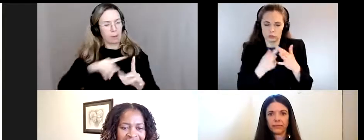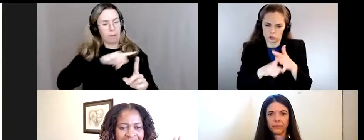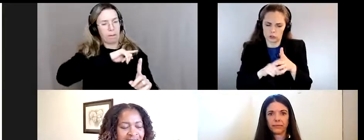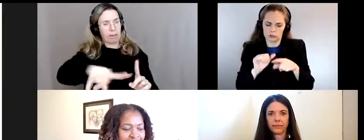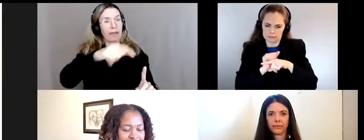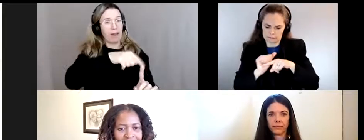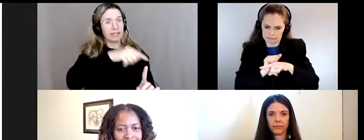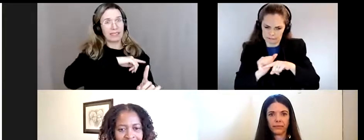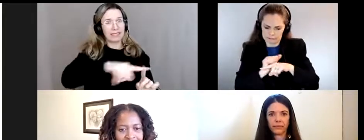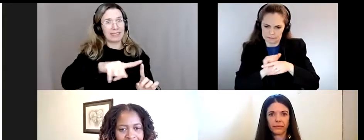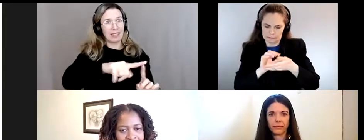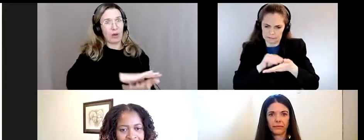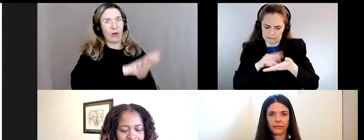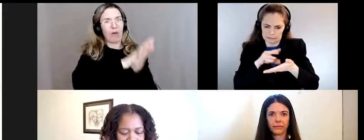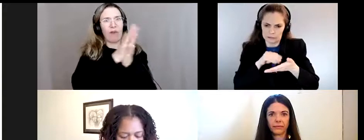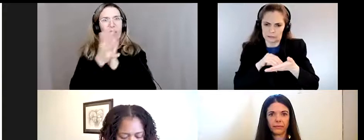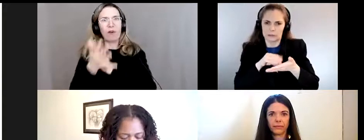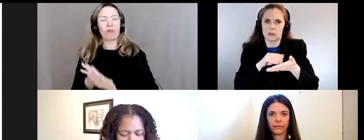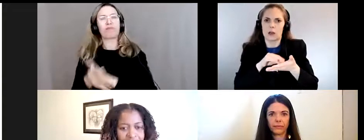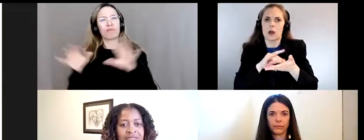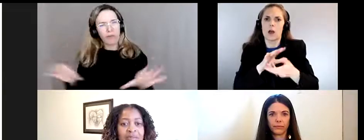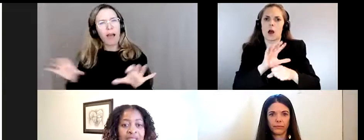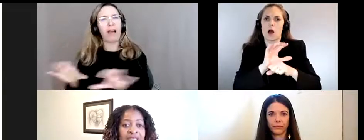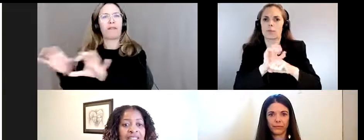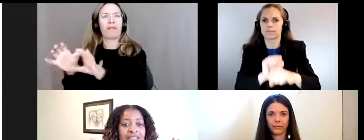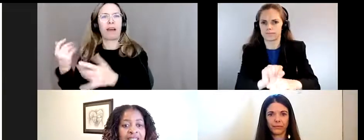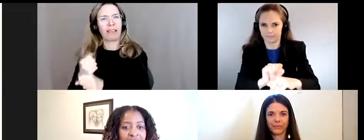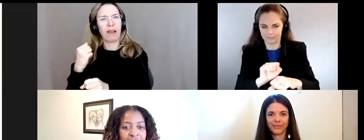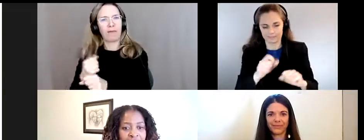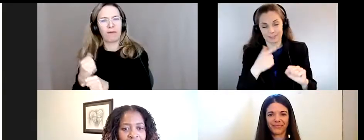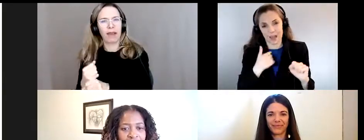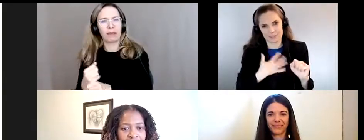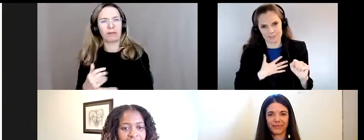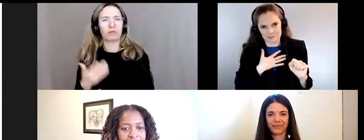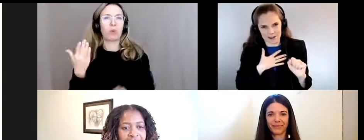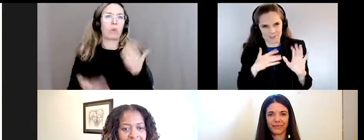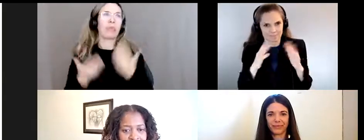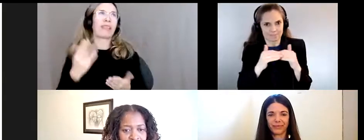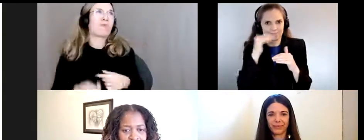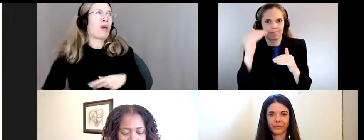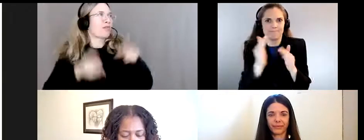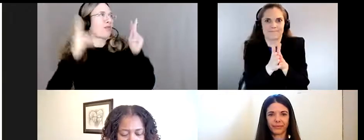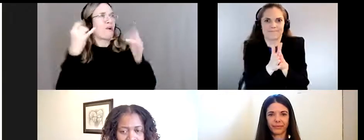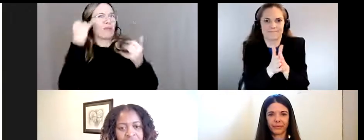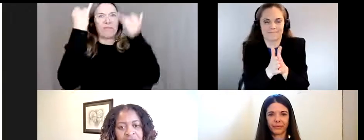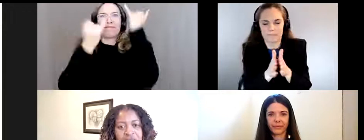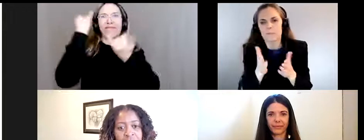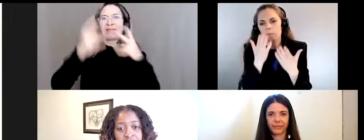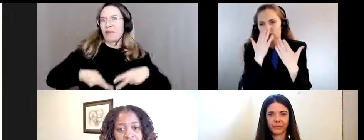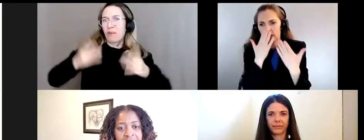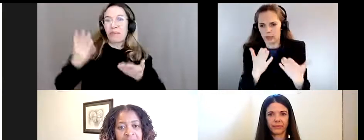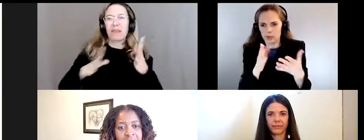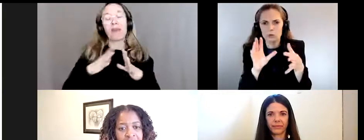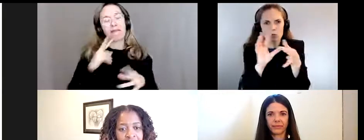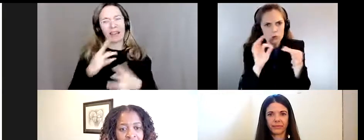à être là, faire le travail. Bon, peut-être que je suis un peu trop inspirée, mais vraiment merci d